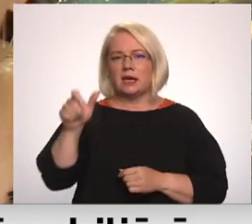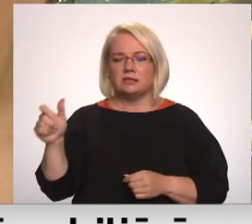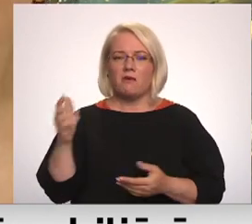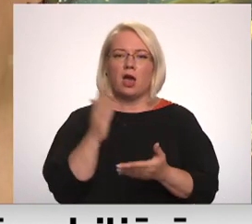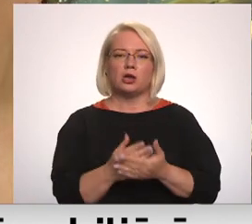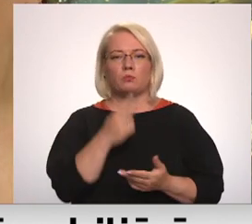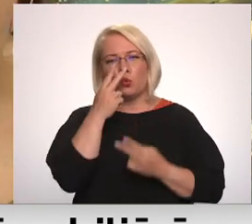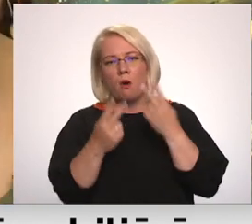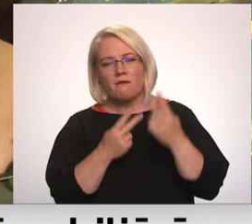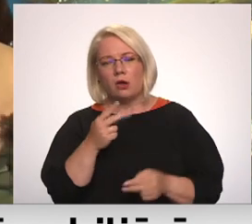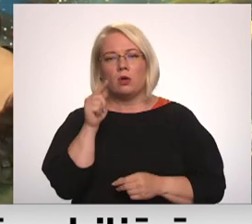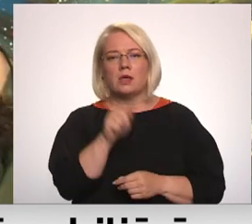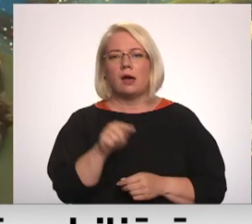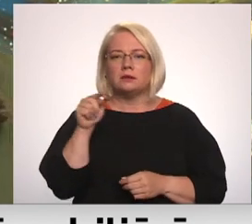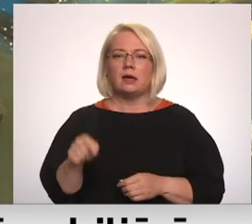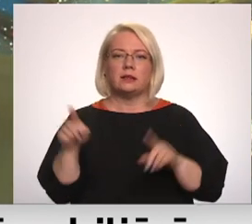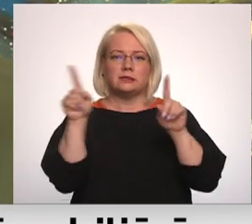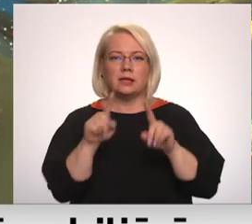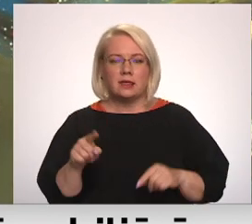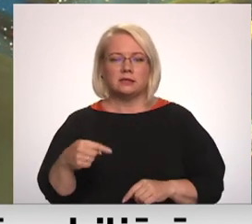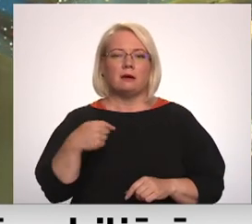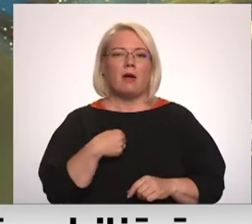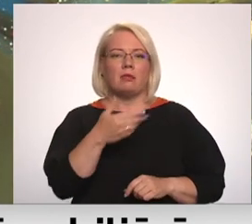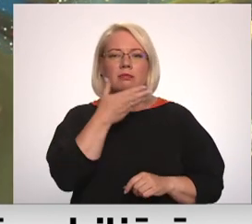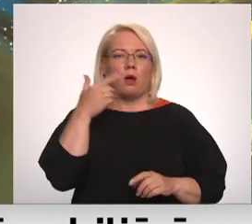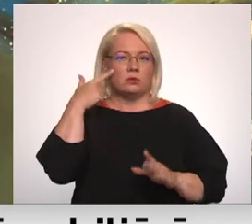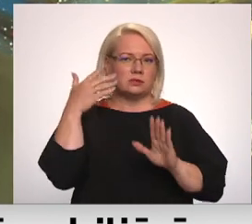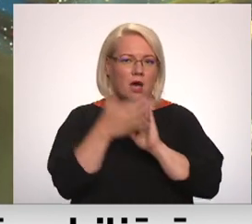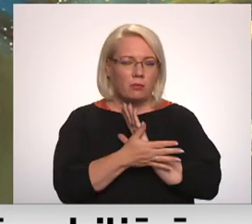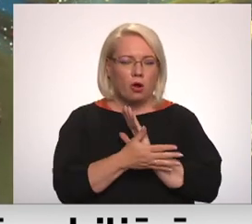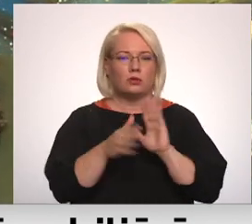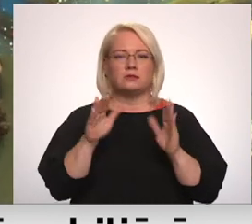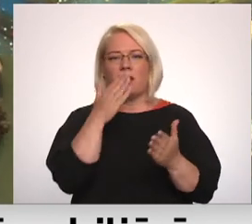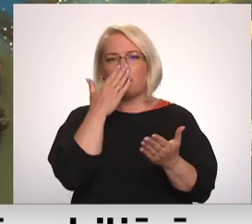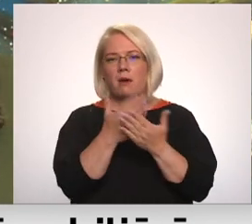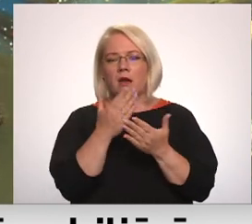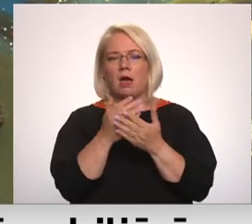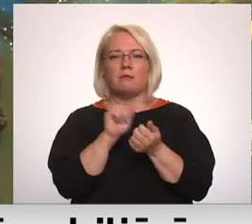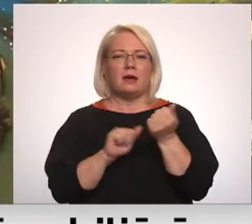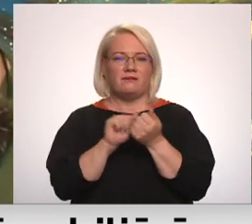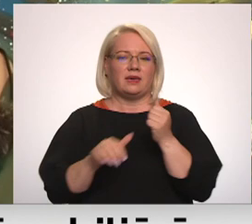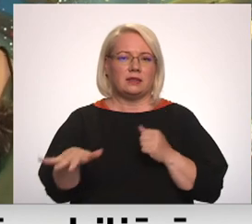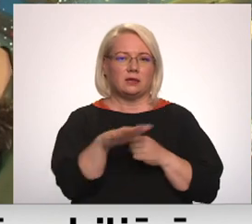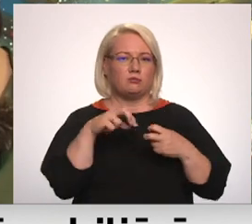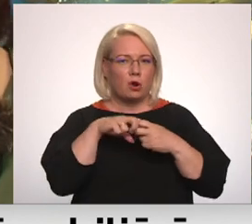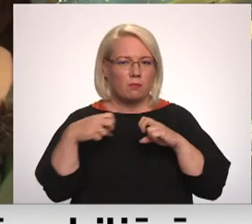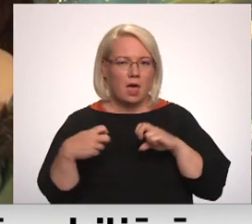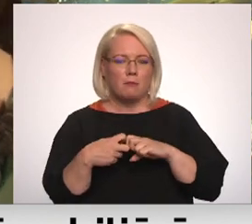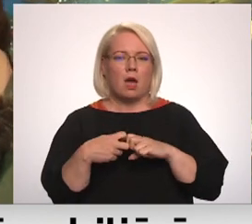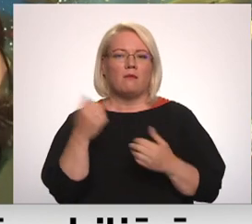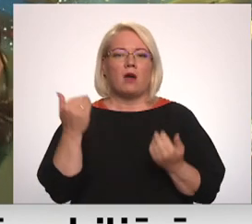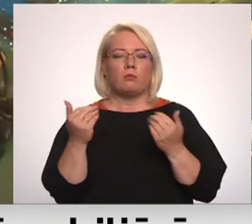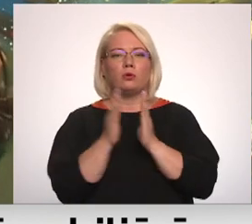tādas un tādas lietas, kas man nav saprotamas, vai liecina par kaut kādām vides problēmām, lūdzu, vai